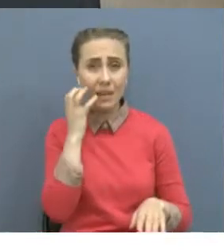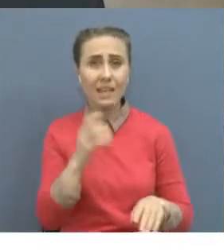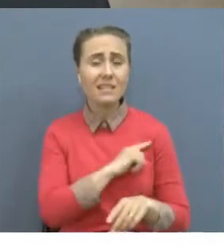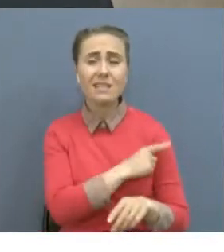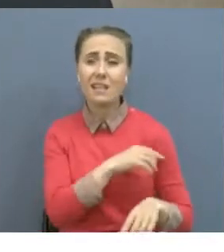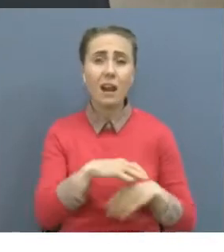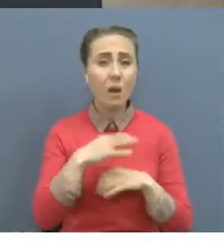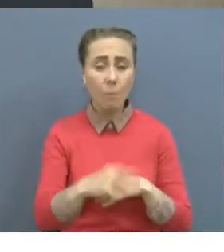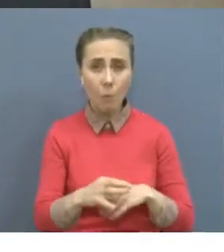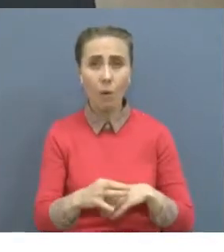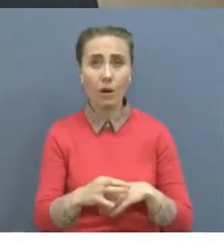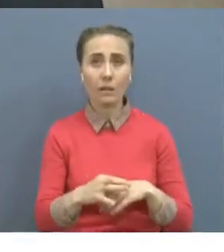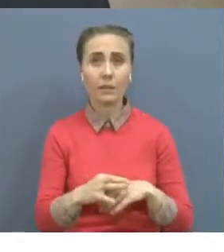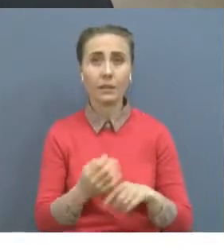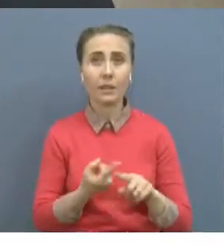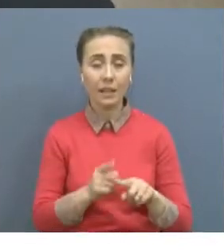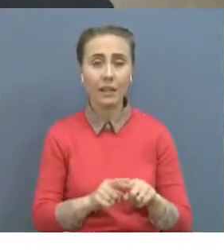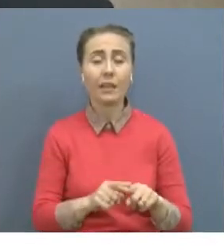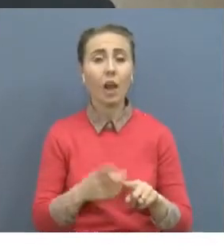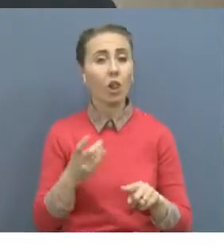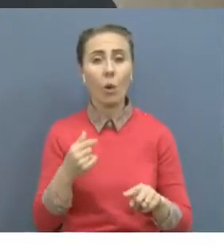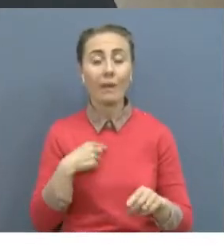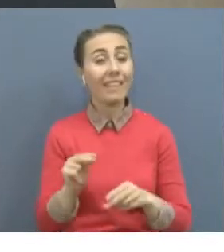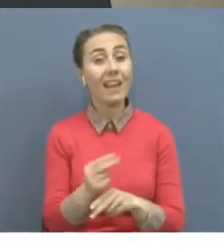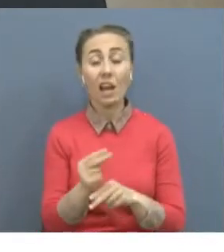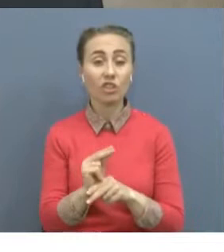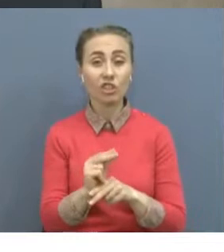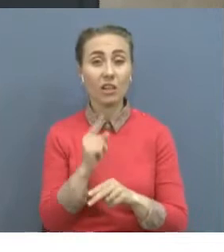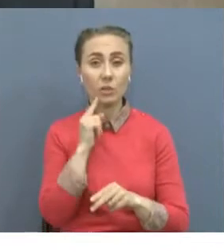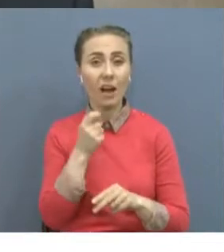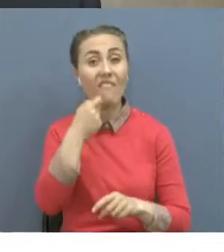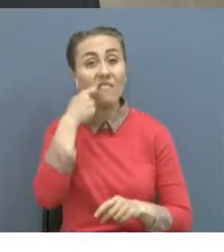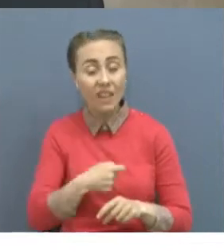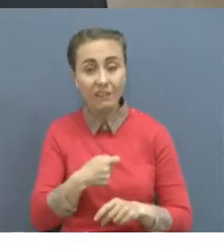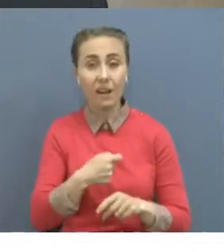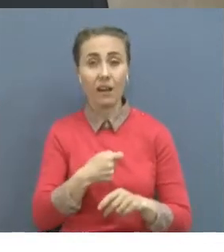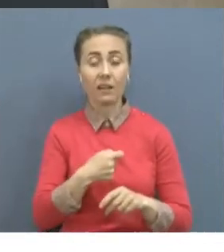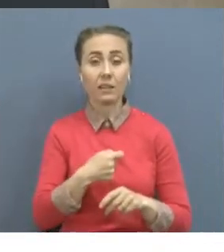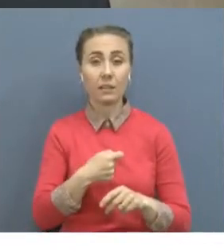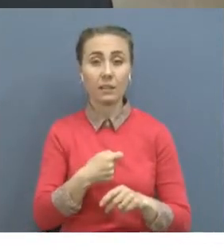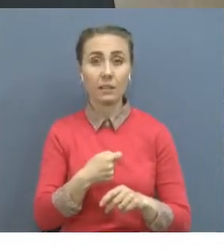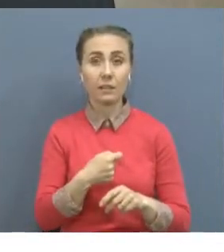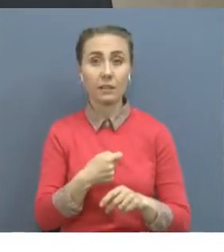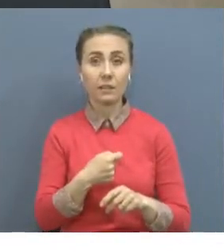Балалардың, сосын әйелдердің, екі қабат әйелдерді, сосын қарі кісілерді.